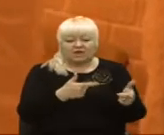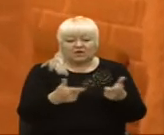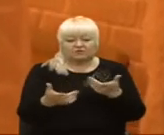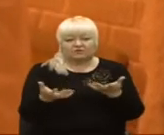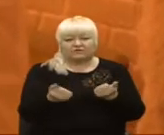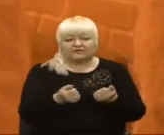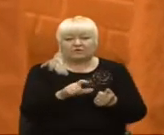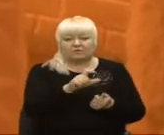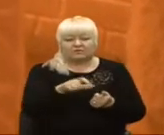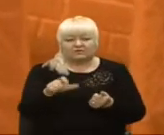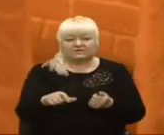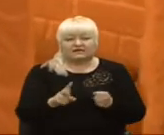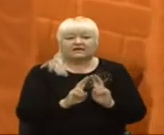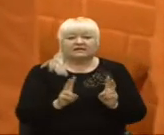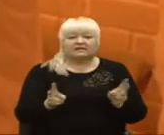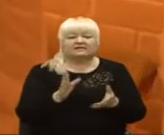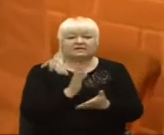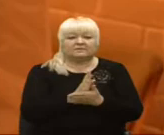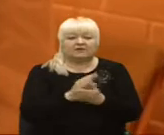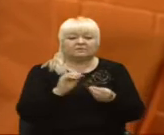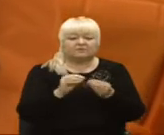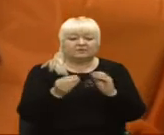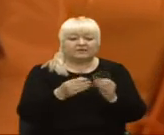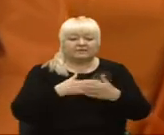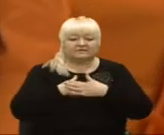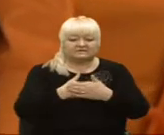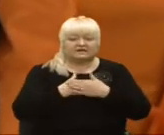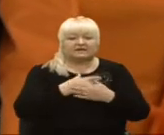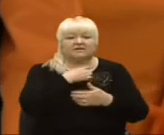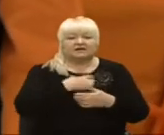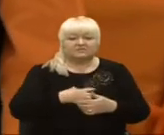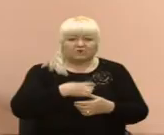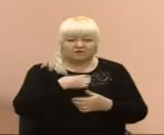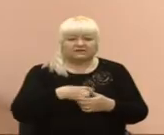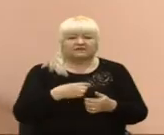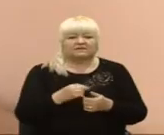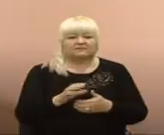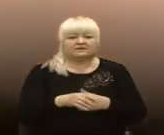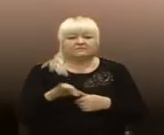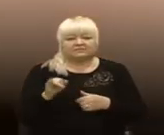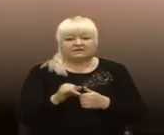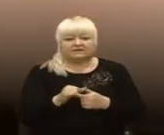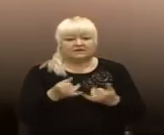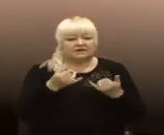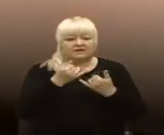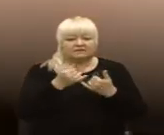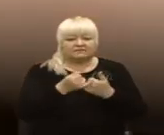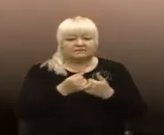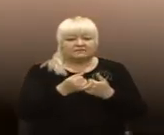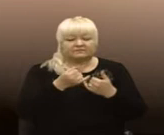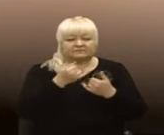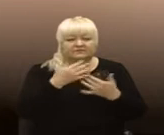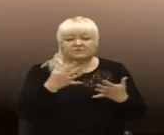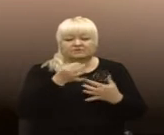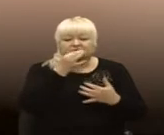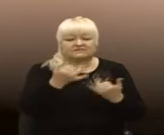людей, які мають проблеми з дихальними шляхами, бронхітами. Звичайно, не можемо назвати суми збитків,